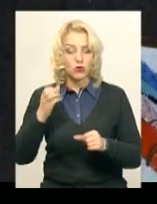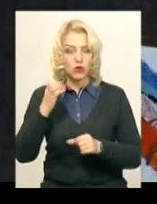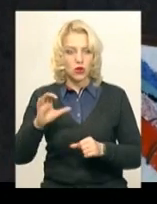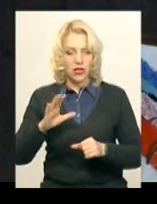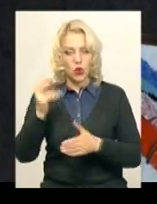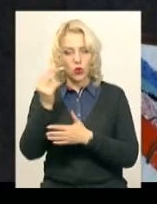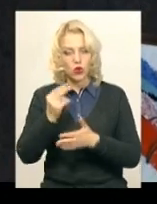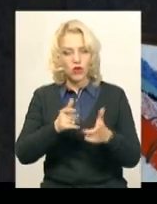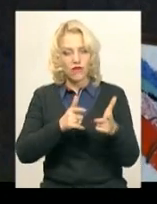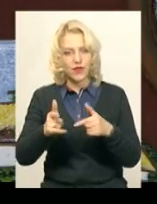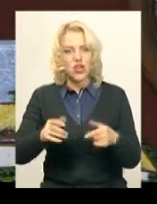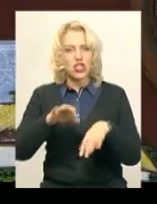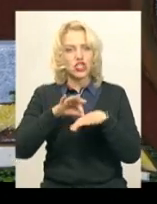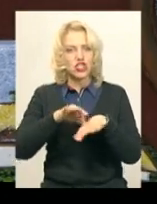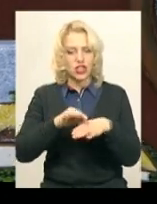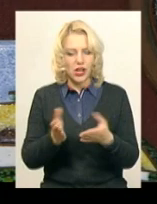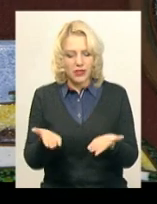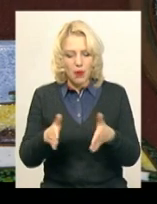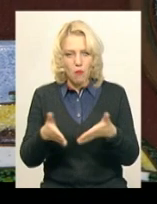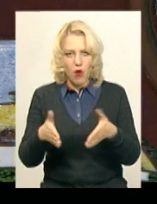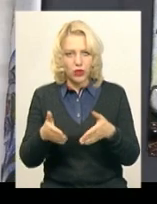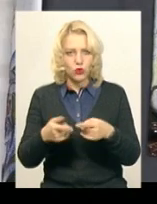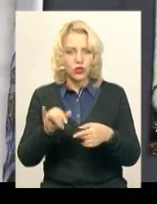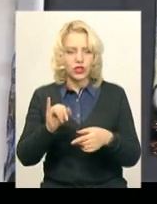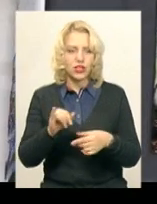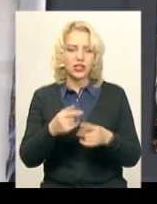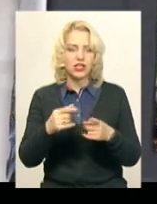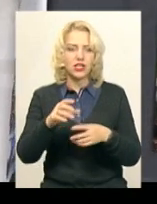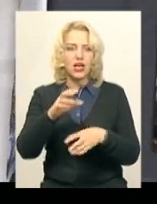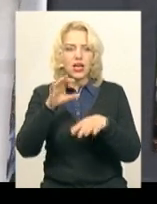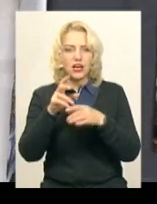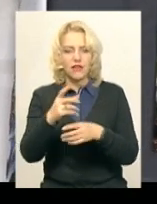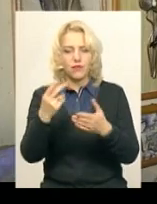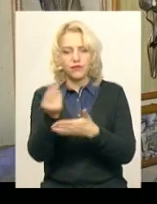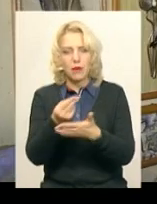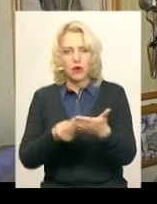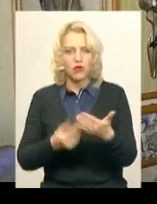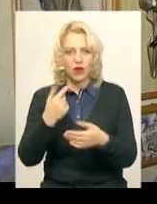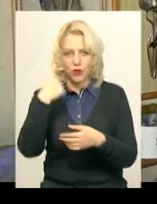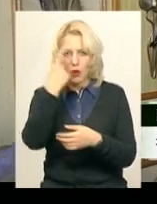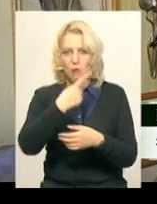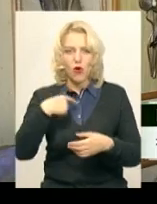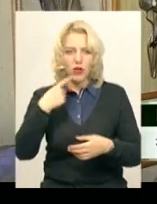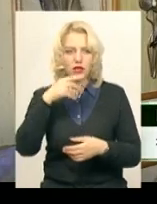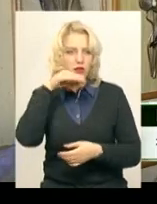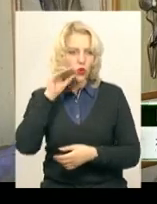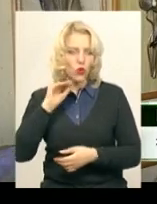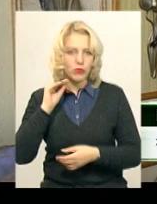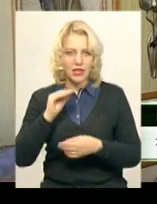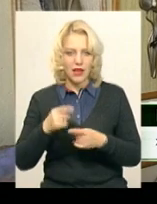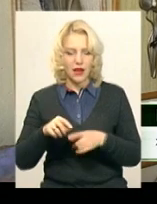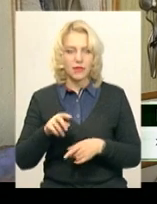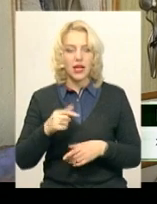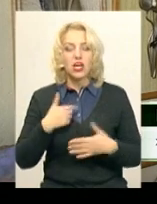палітурки та оздобив їх портретами поета різних років його життя і картинами на теми його віршів. Читаючи вірші